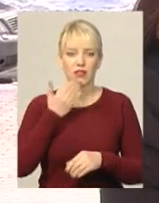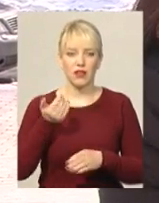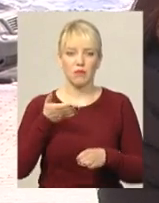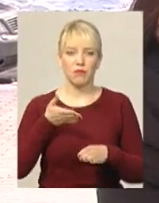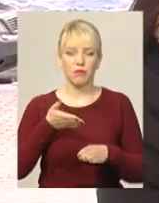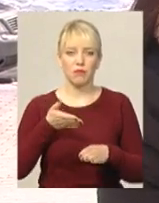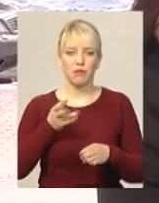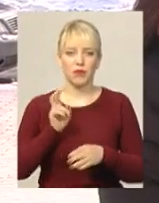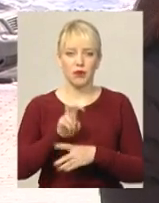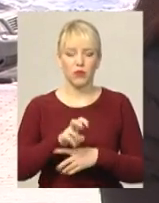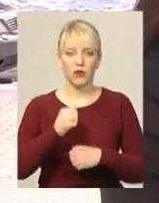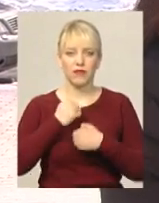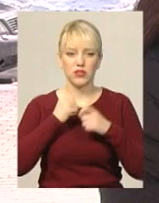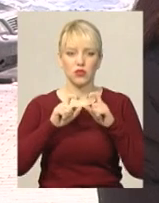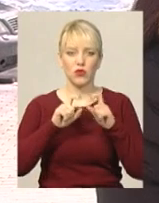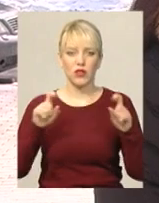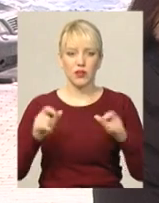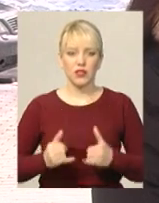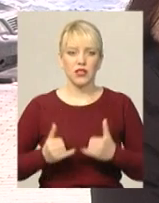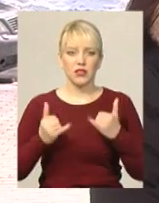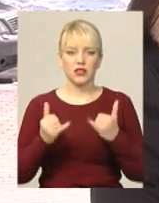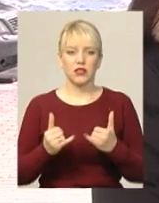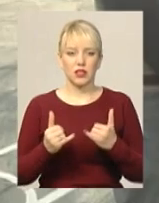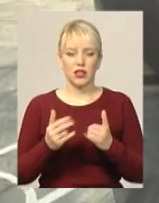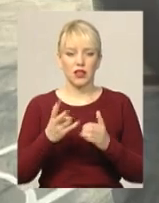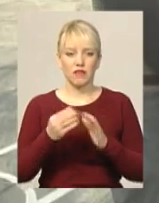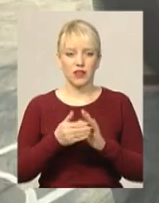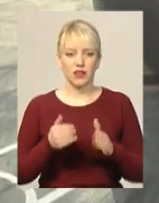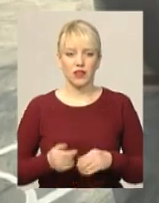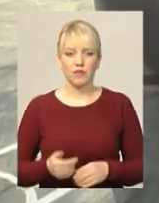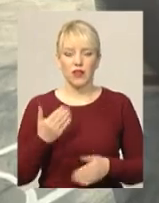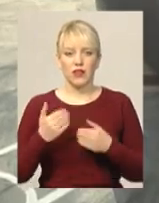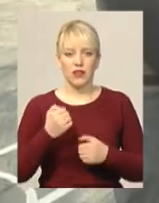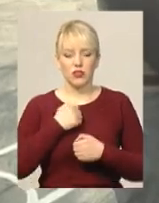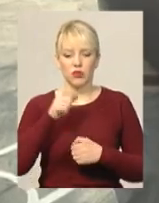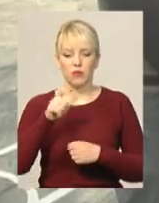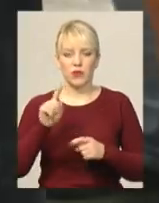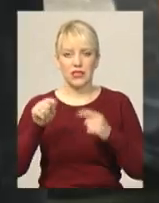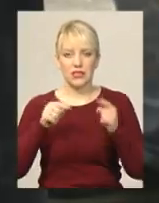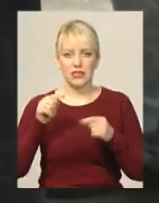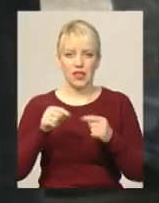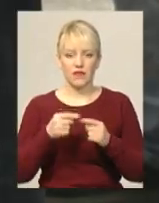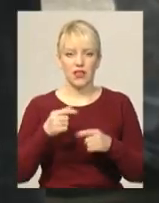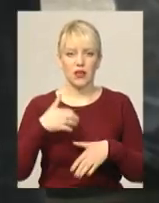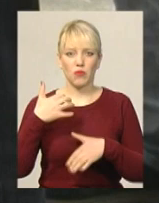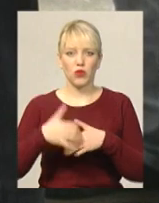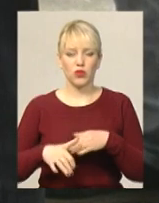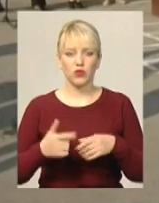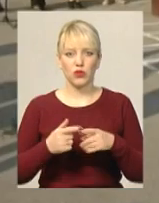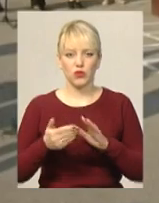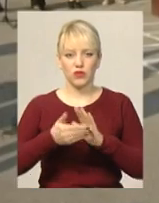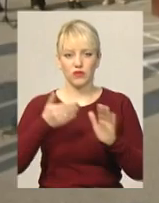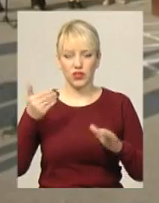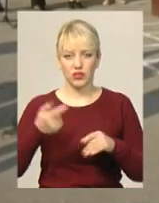в військовий комісаріат на виклик. Якщо призовник проігнорує повістку у військомат, йому загрожує штраф до